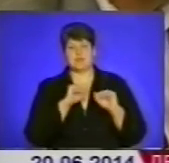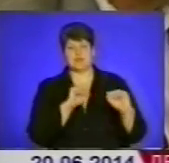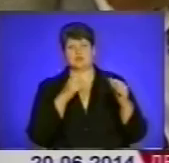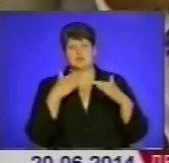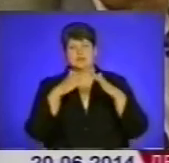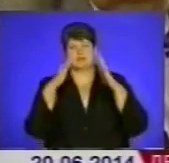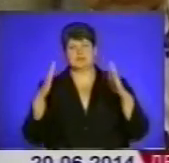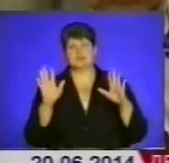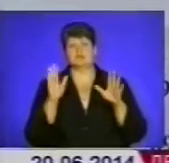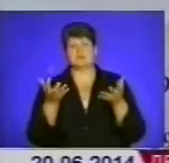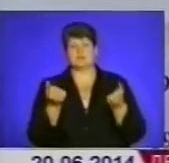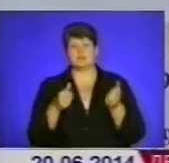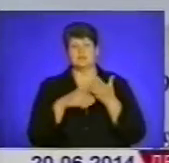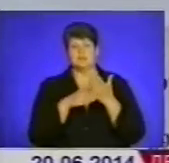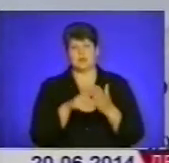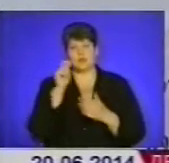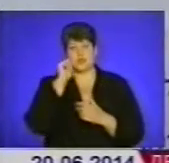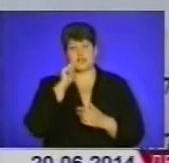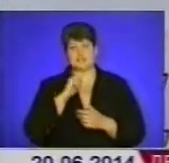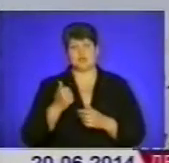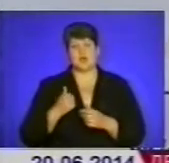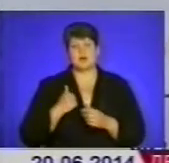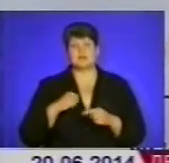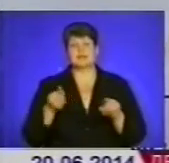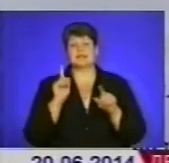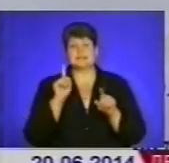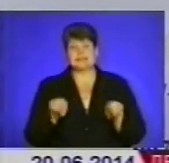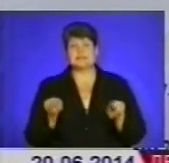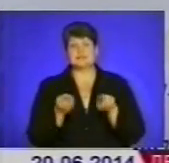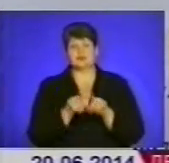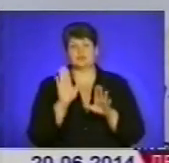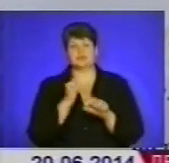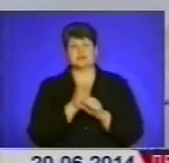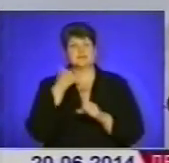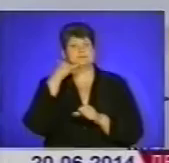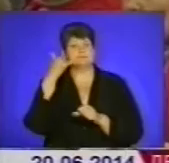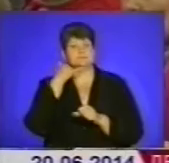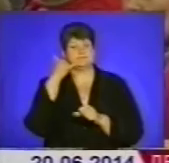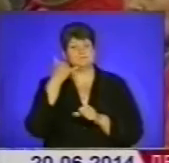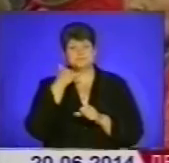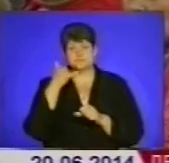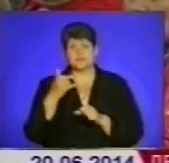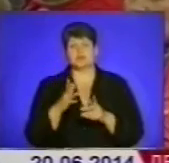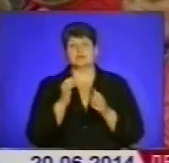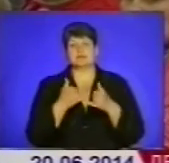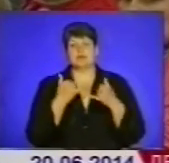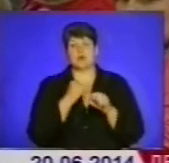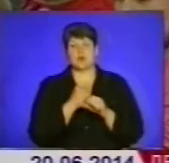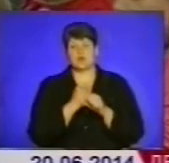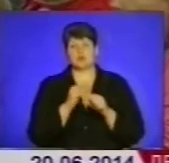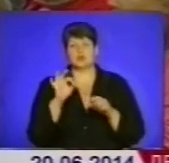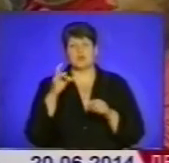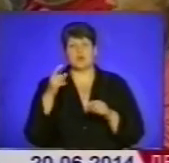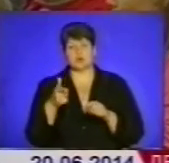намет, де прийматимуть допомогу для української армії. Також працюватимуть телефонні цілодобові лінії. Для роботи оргкомітету штабу